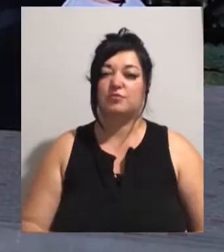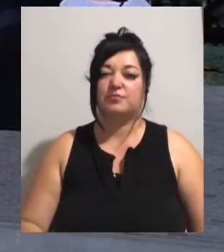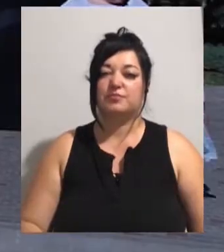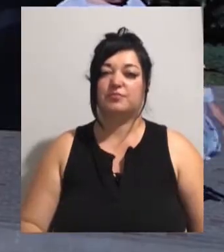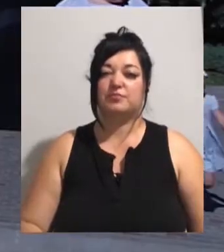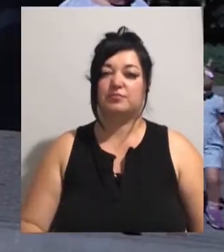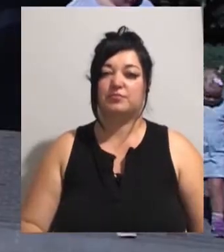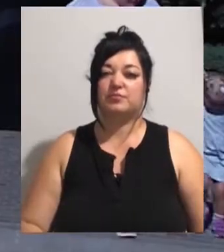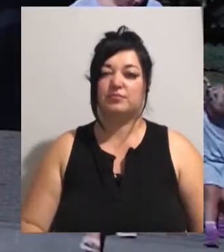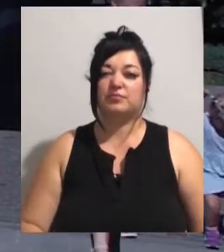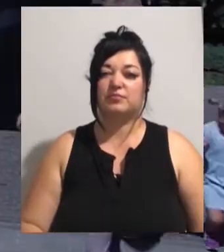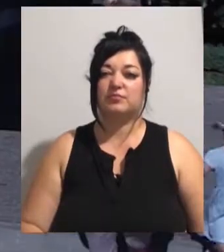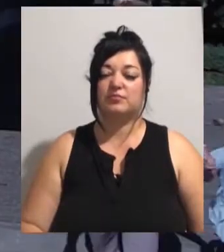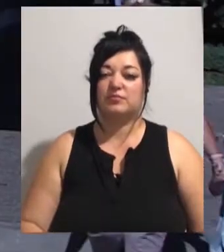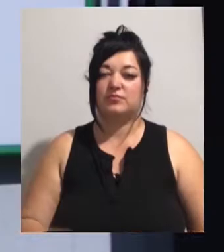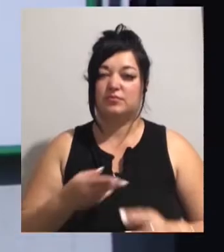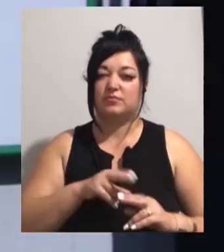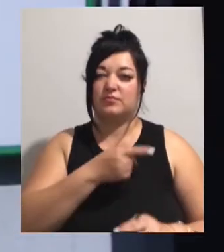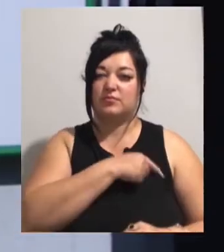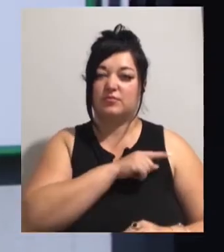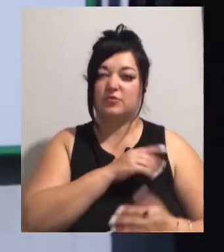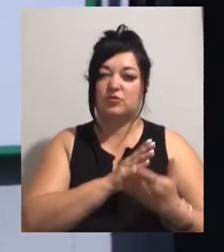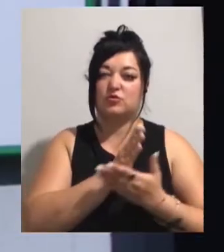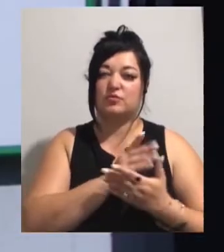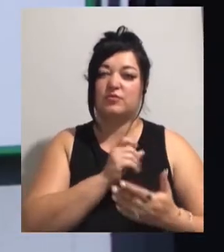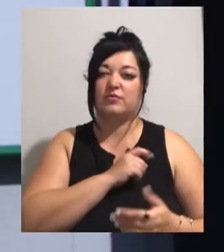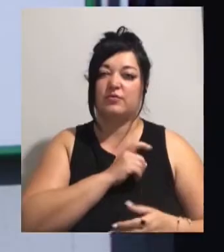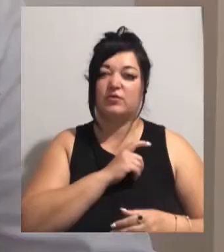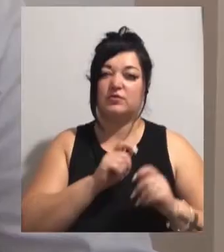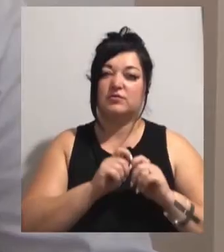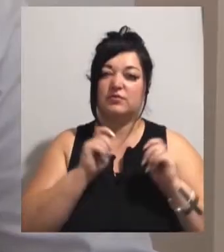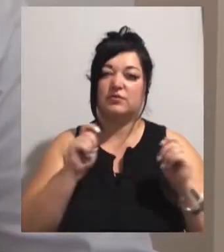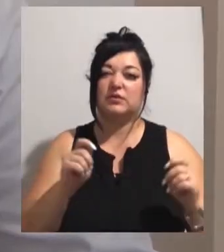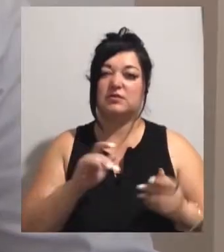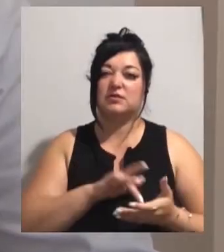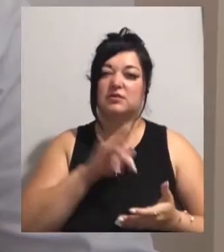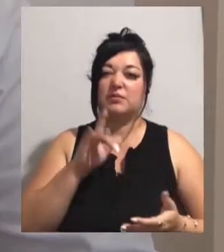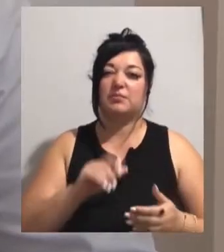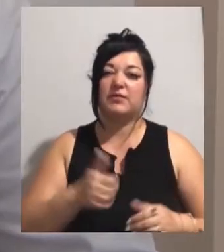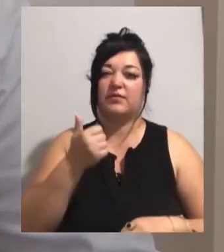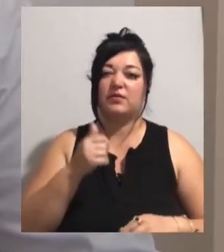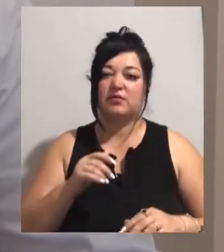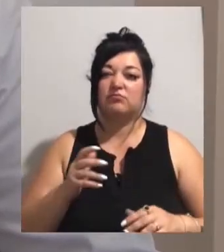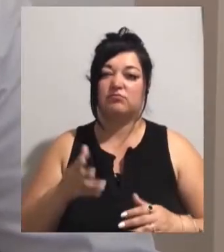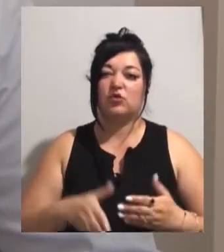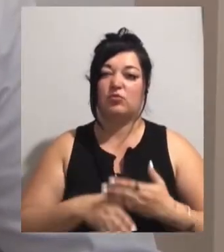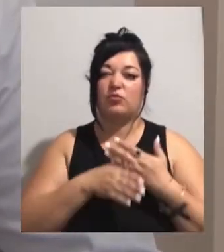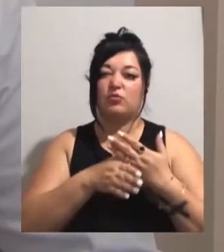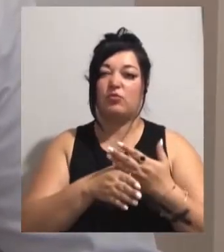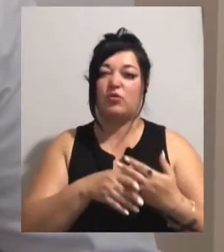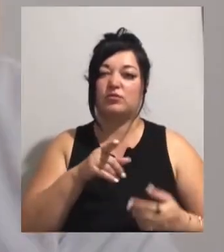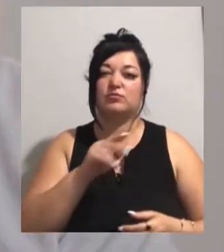Першу мобільну паліативну службу в Одесі відкрили на базі одного з центрів первинної медико-санітарної допомоги. Тут працюють з невилікованими